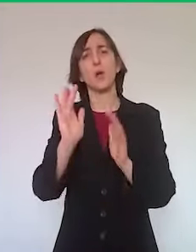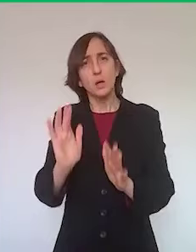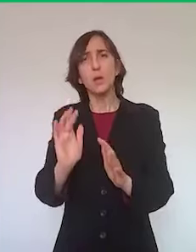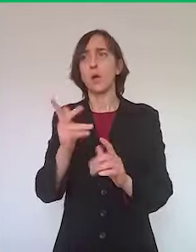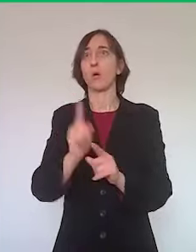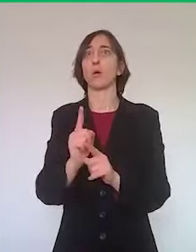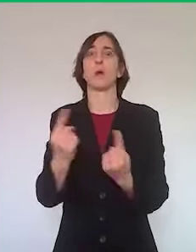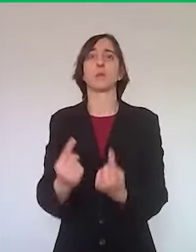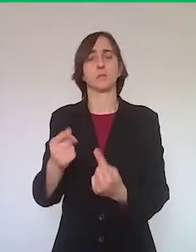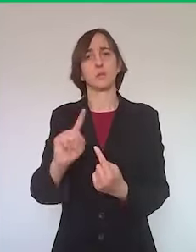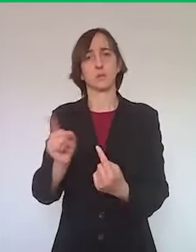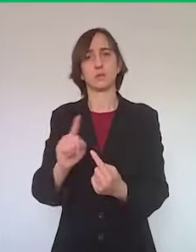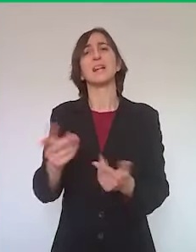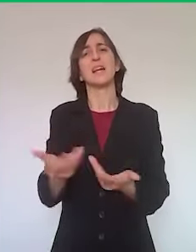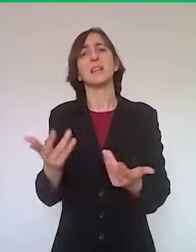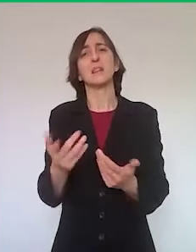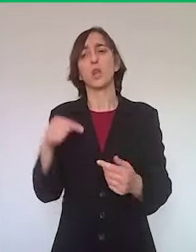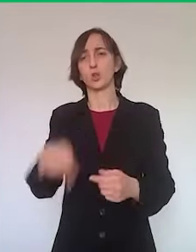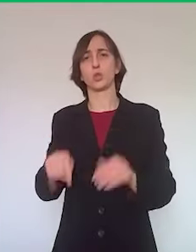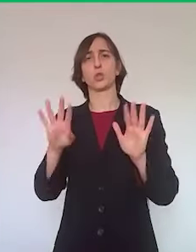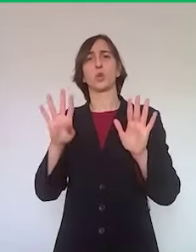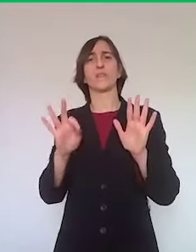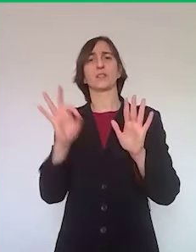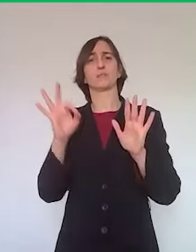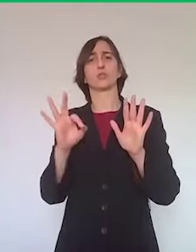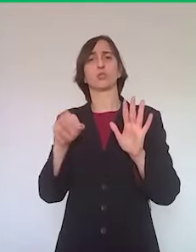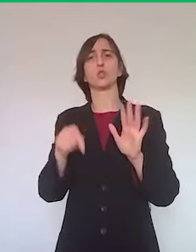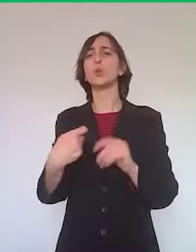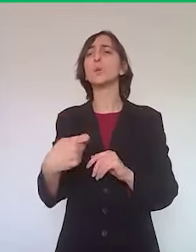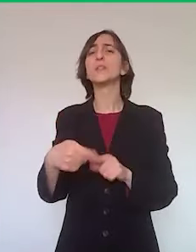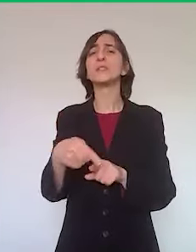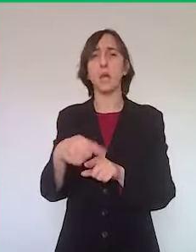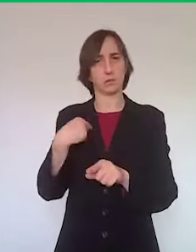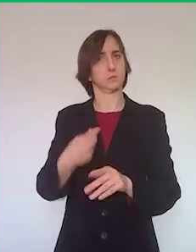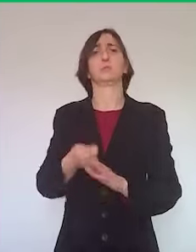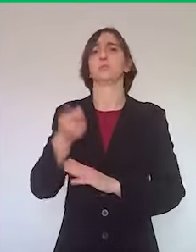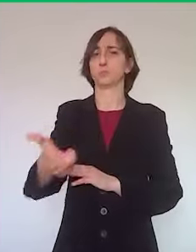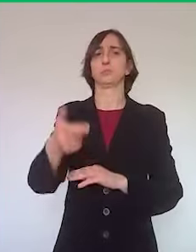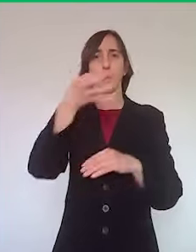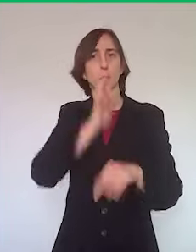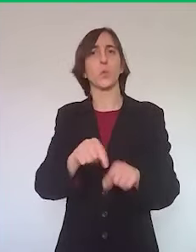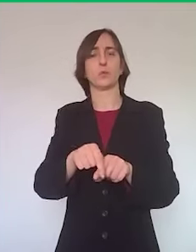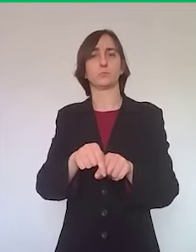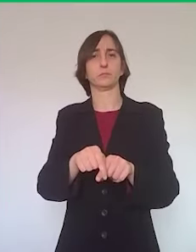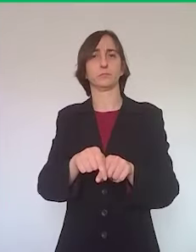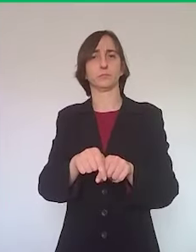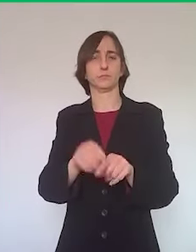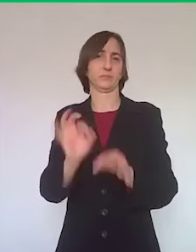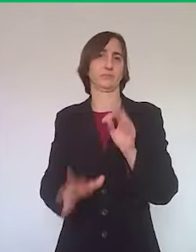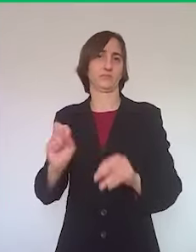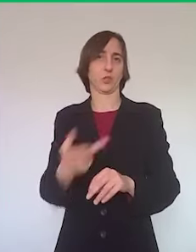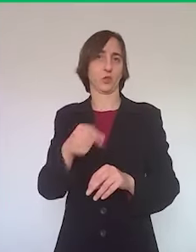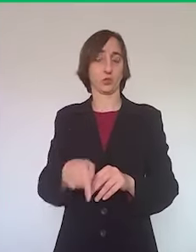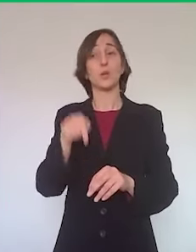trasformiamo in un sal aggiuntivo e gli liquidiamo il 90% della liquidità in modo rapido. Questo vale per le pratiche